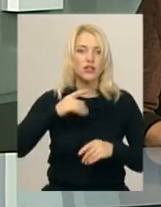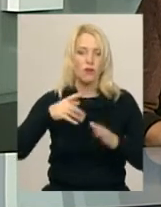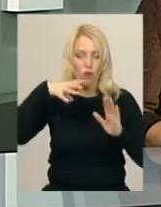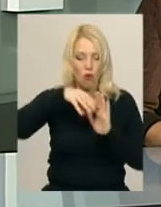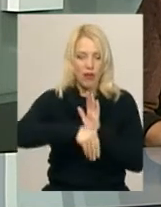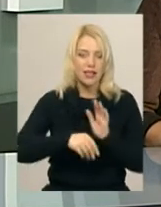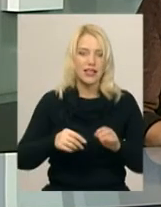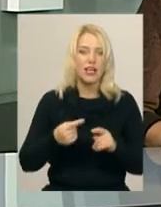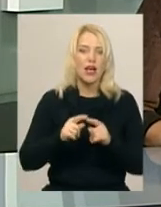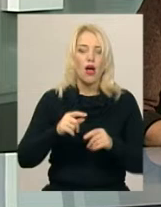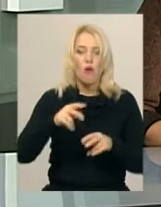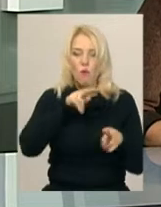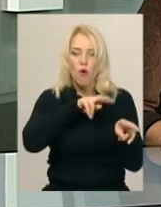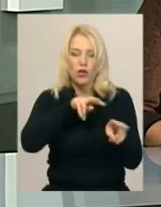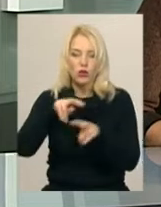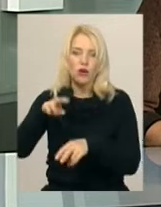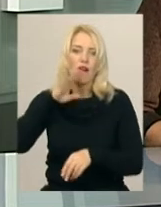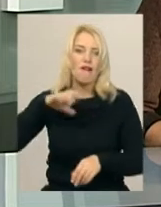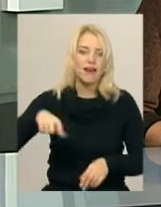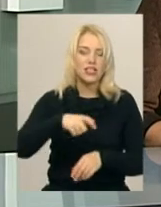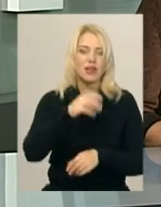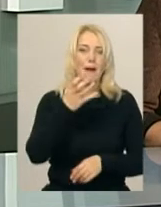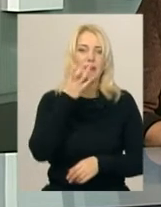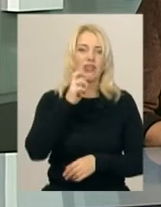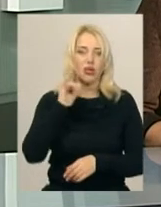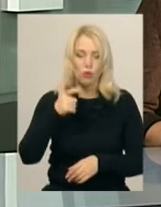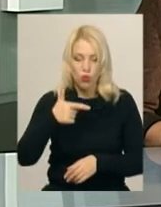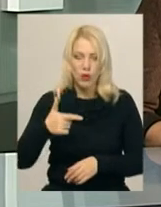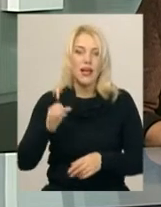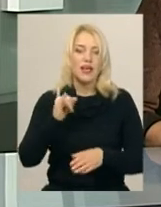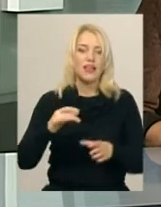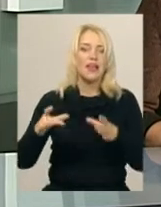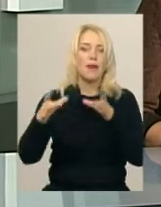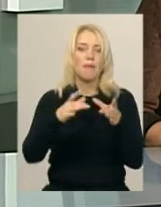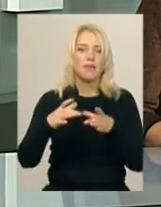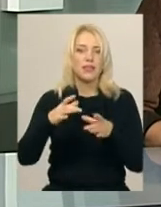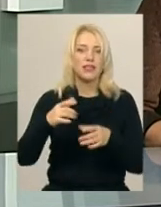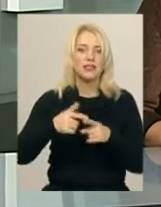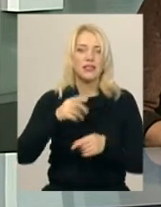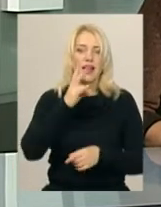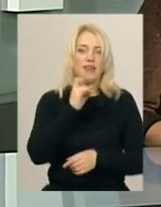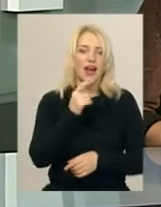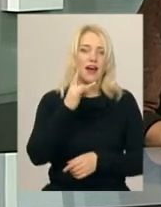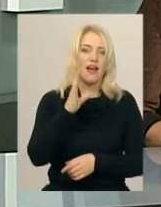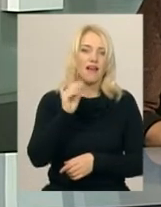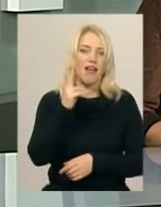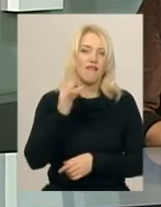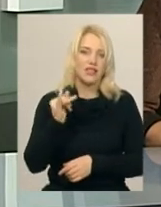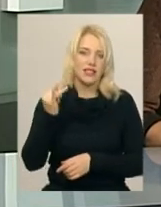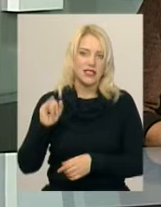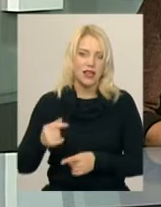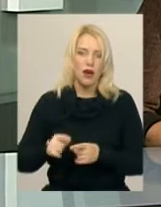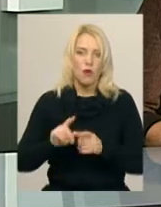моніторингу річки Південний Буг, в тому числі і в районі забруднення ставка в селищі міського типу Наркевичі. Про це розповів завідувач